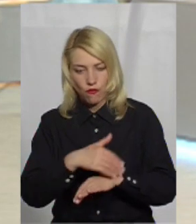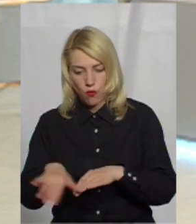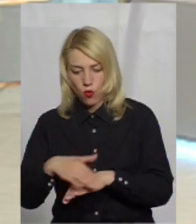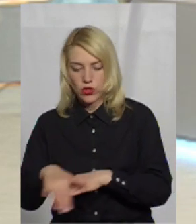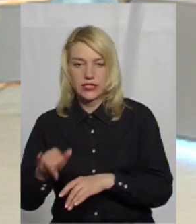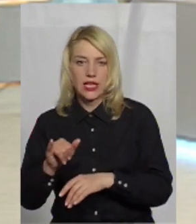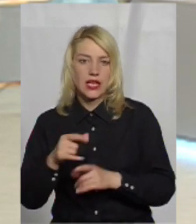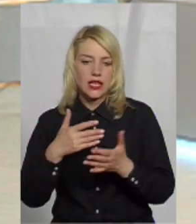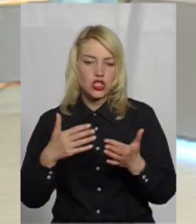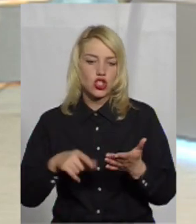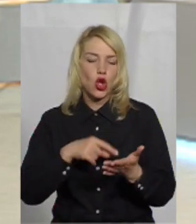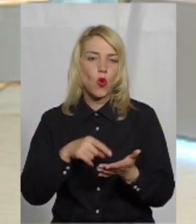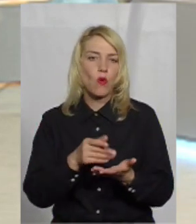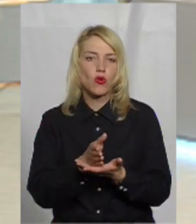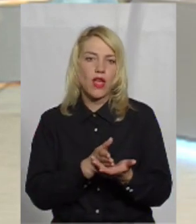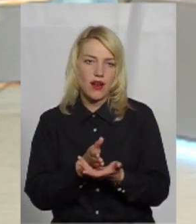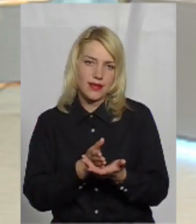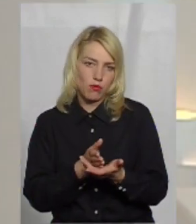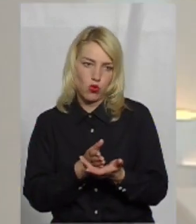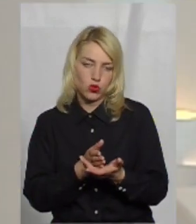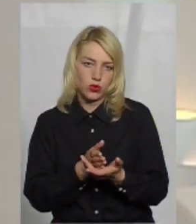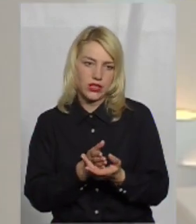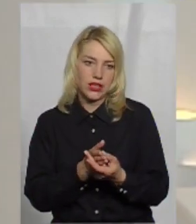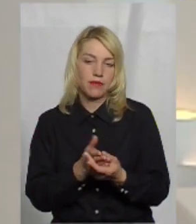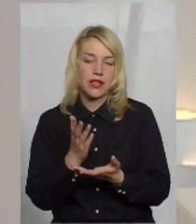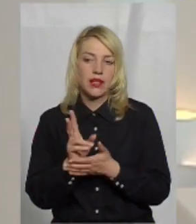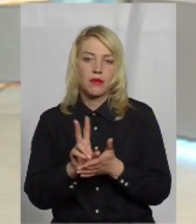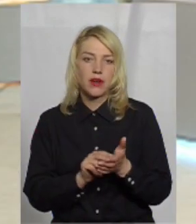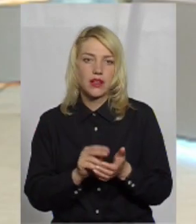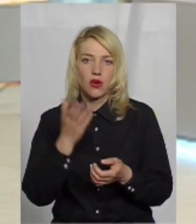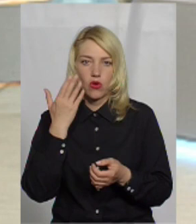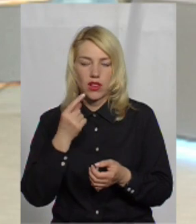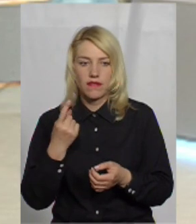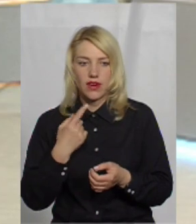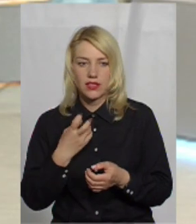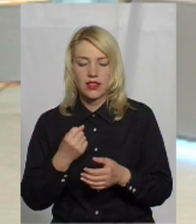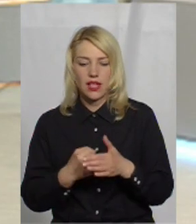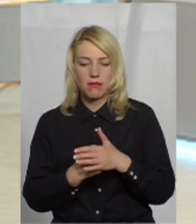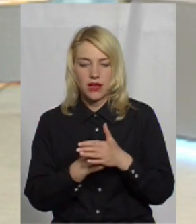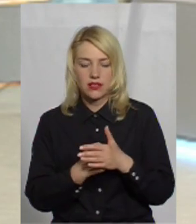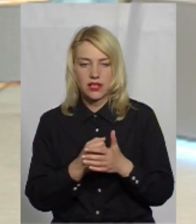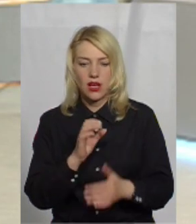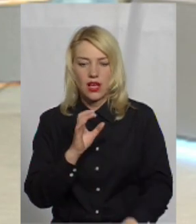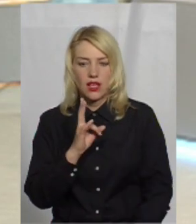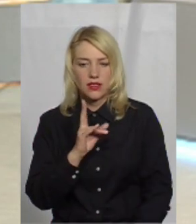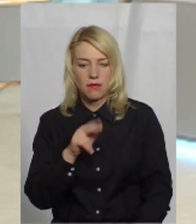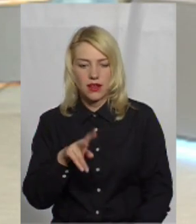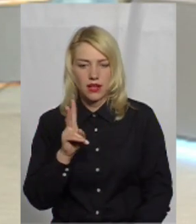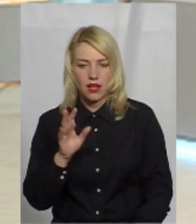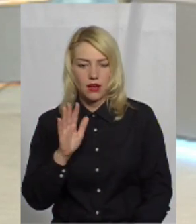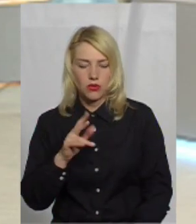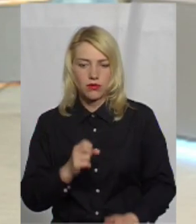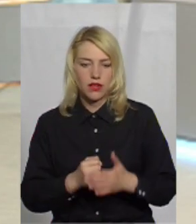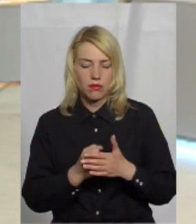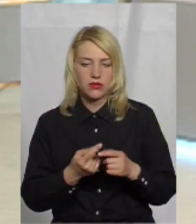інші комунальні послуги, які надаються на території громади. Вибачте, приклад Кулибавіки, яка на базі спочатку створила МПК, а потім на базі нього створила